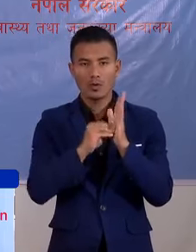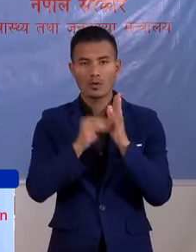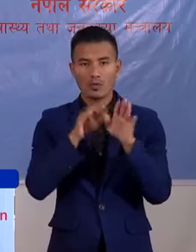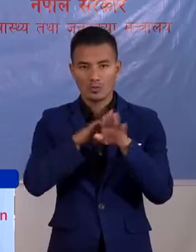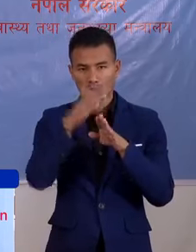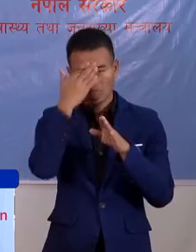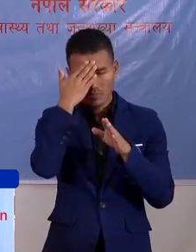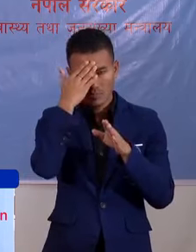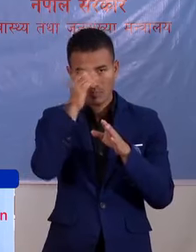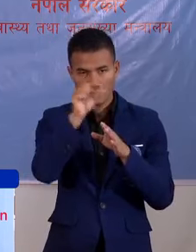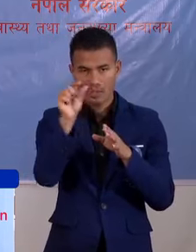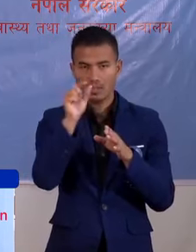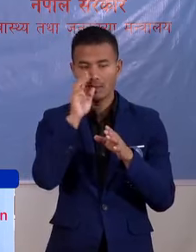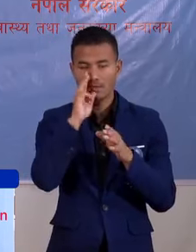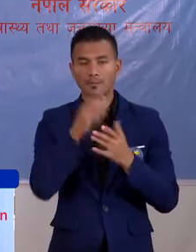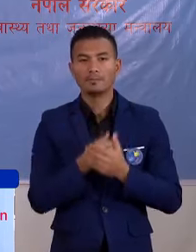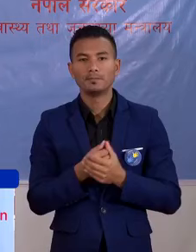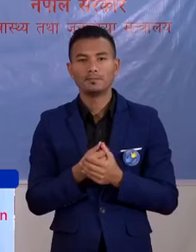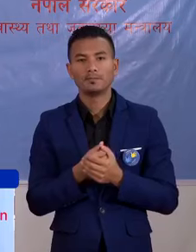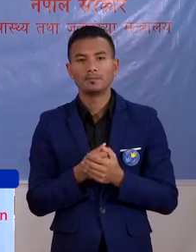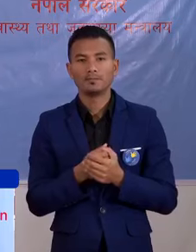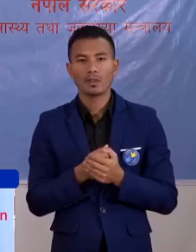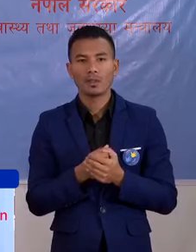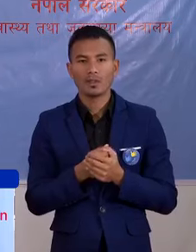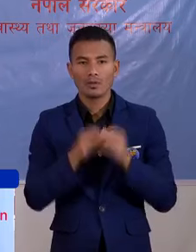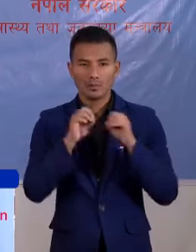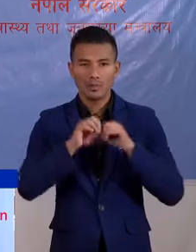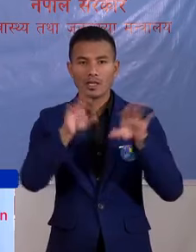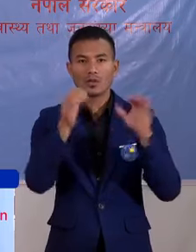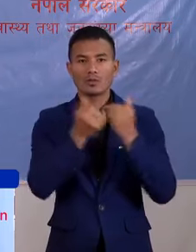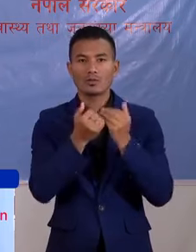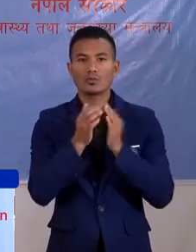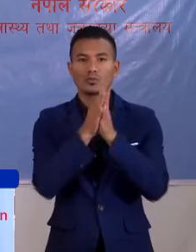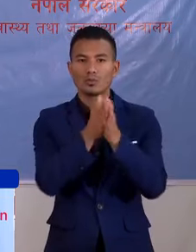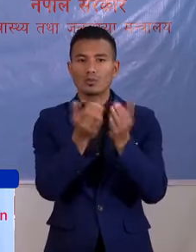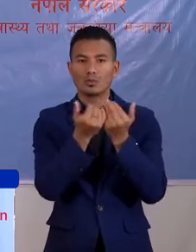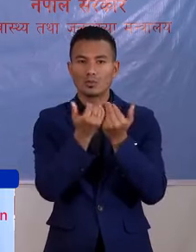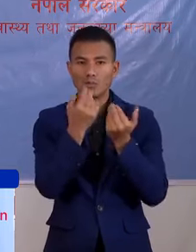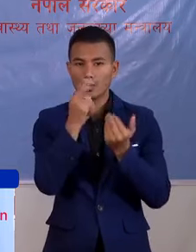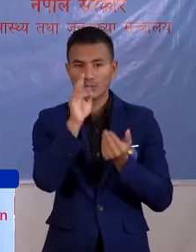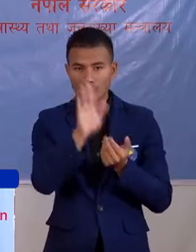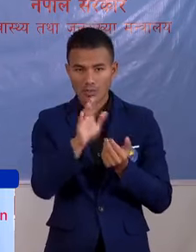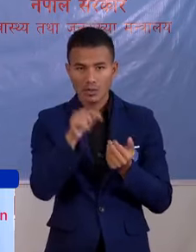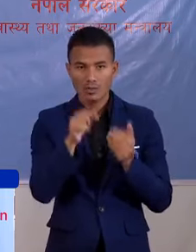संक्रमित को भारे मां प्रशाररं गरी दिन अन्वध्मणी गरण भास्ष